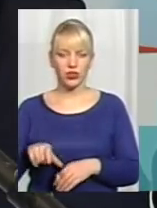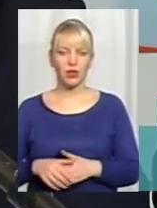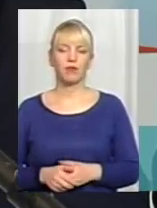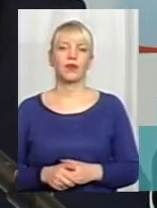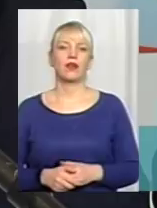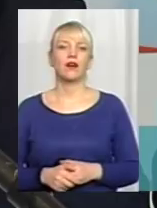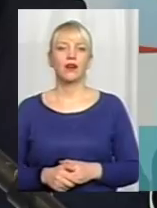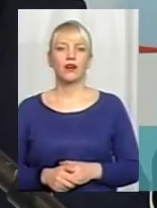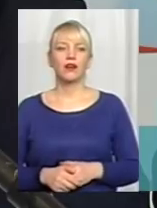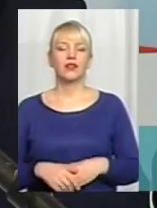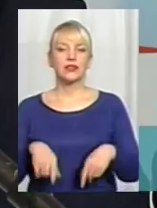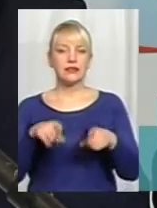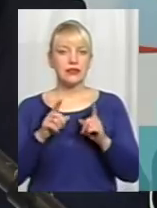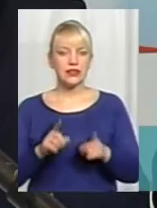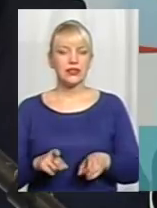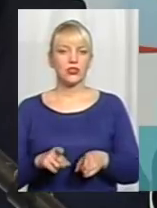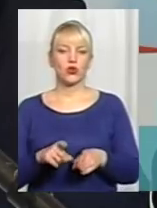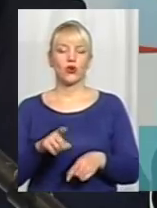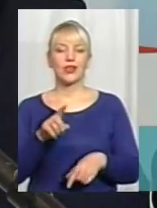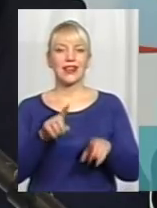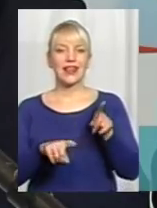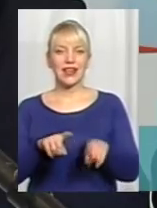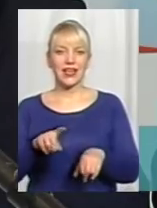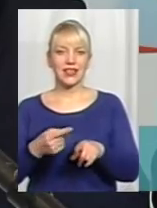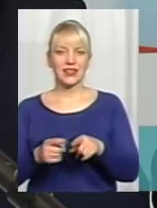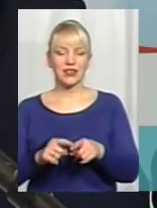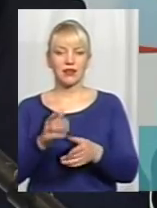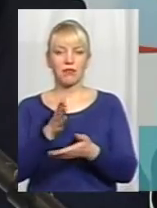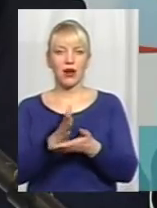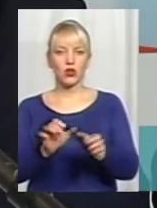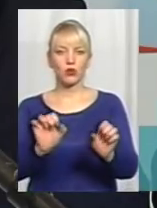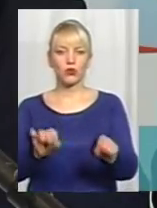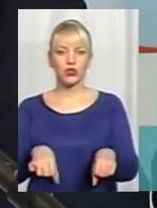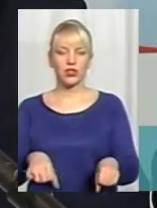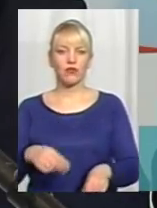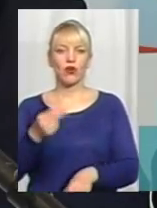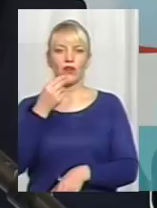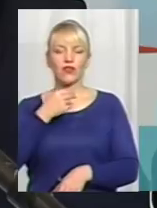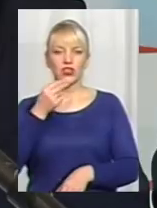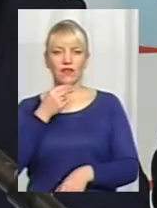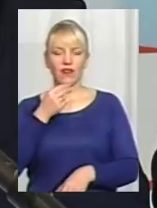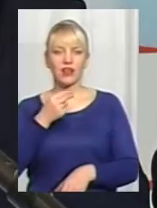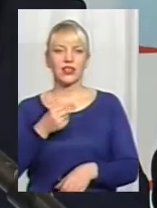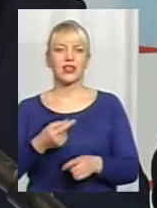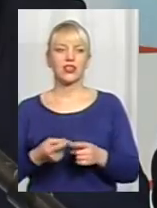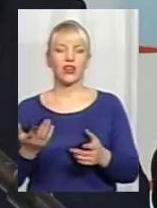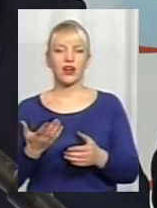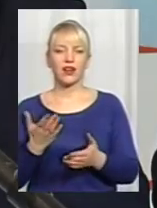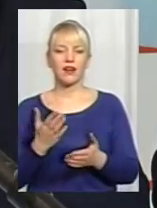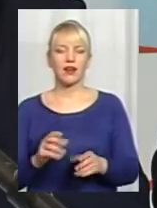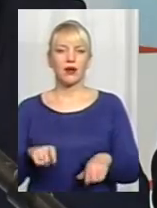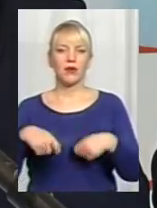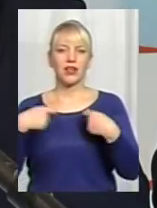розказав, дійсно, деякі засуджені з цих мають можливість вживати їжу, яка надходить їм у посилках і